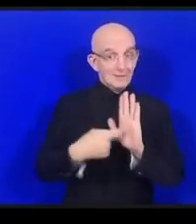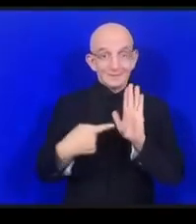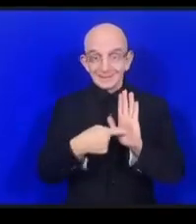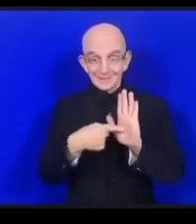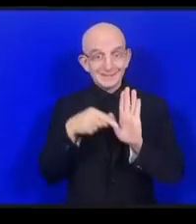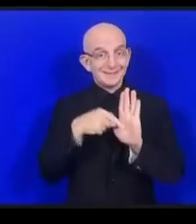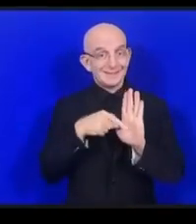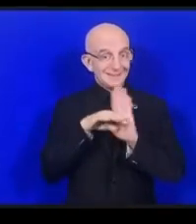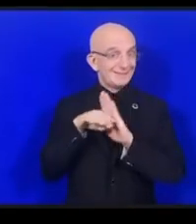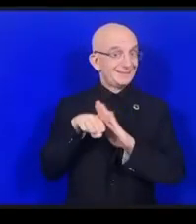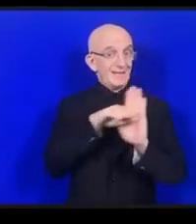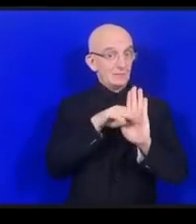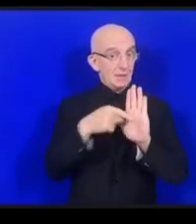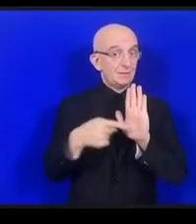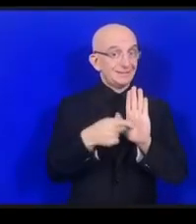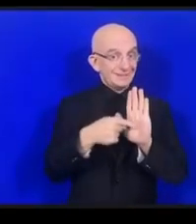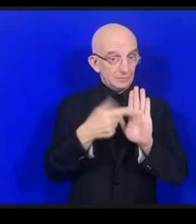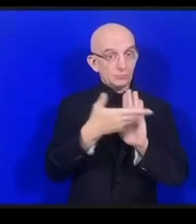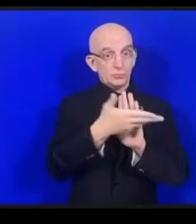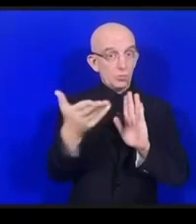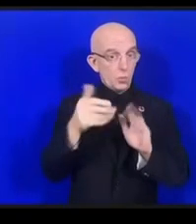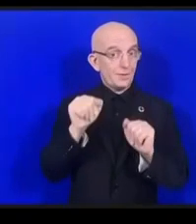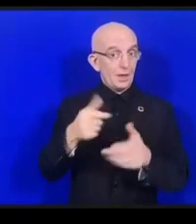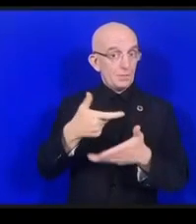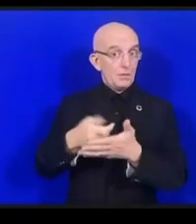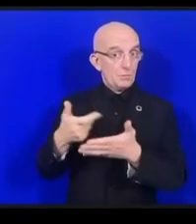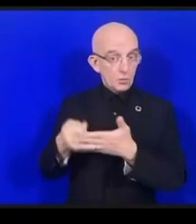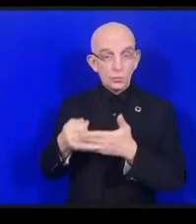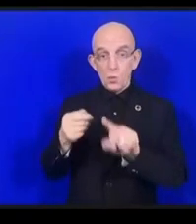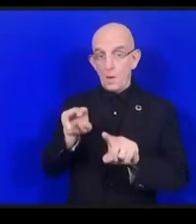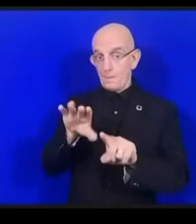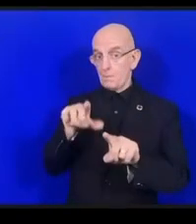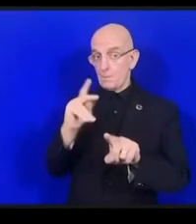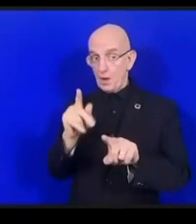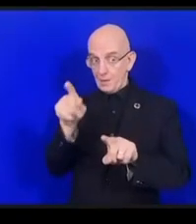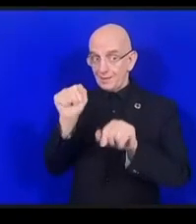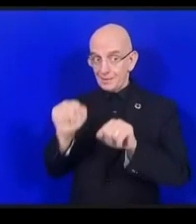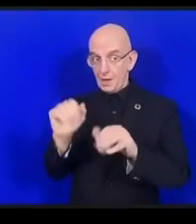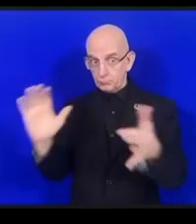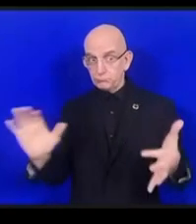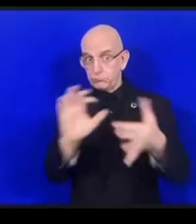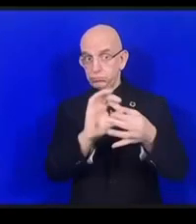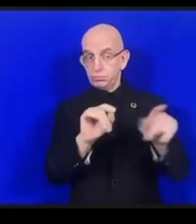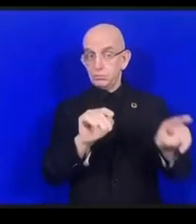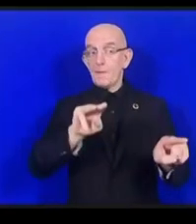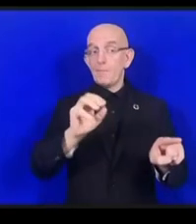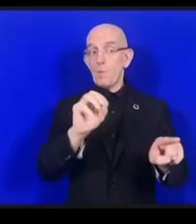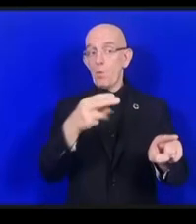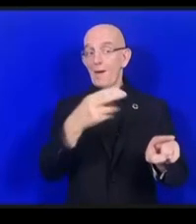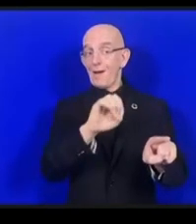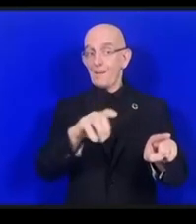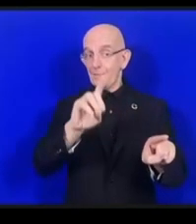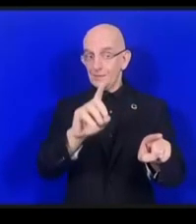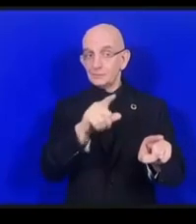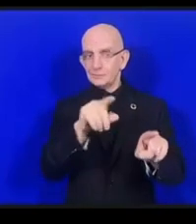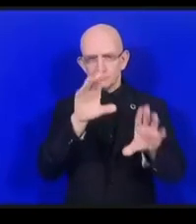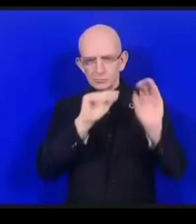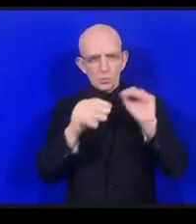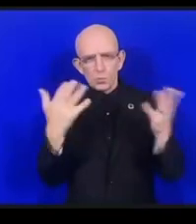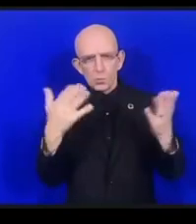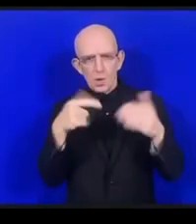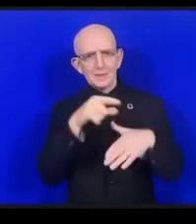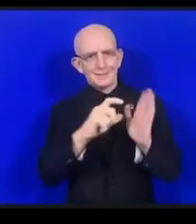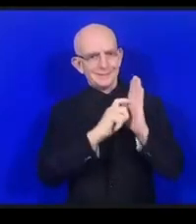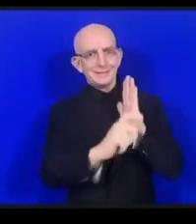推進されているかということはマークさんぜひモハメントと話をしていただければと思いますこのアプローチをサイバュリティ